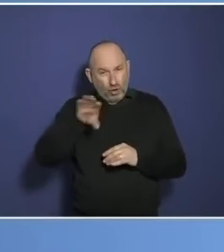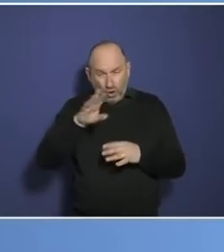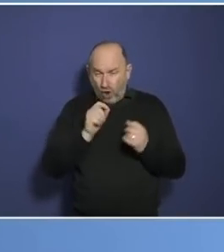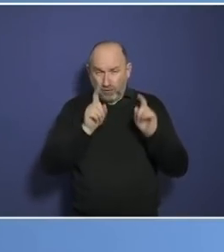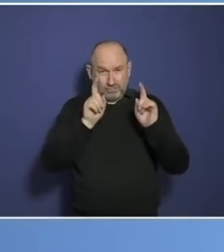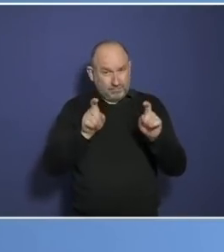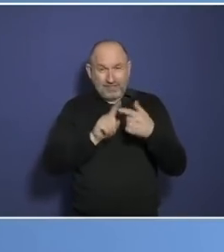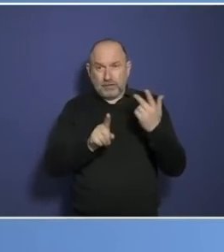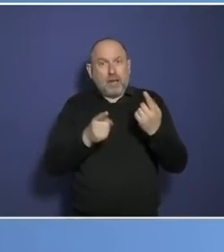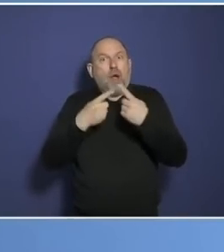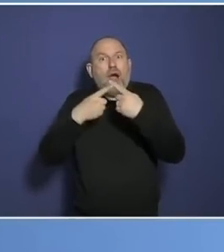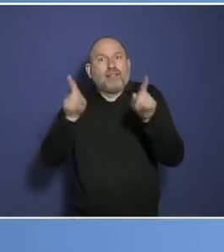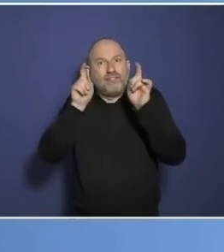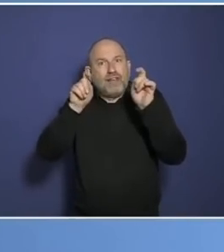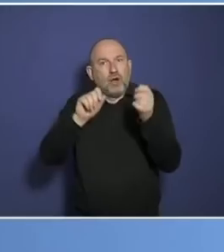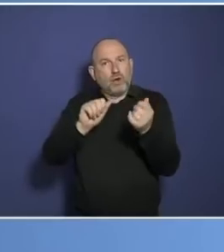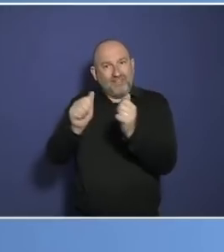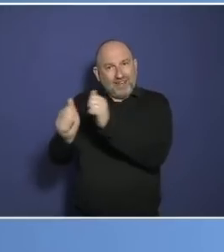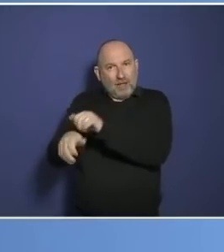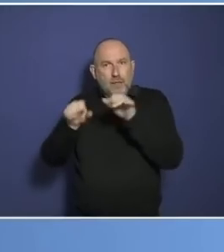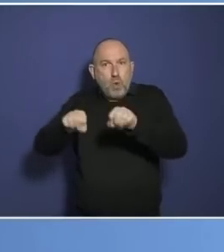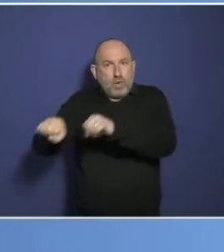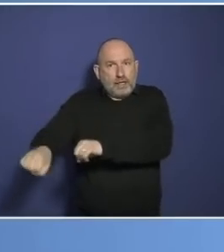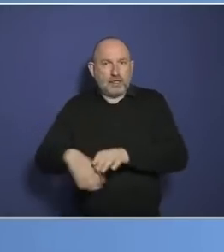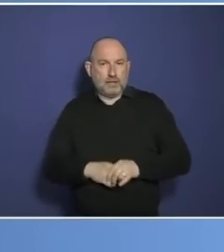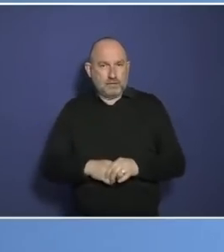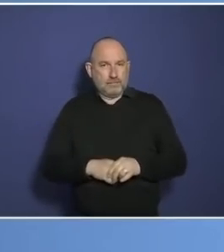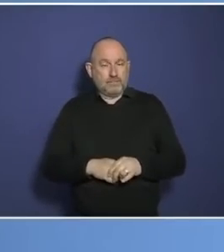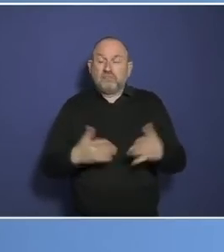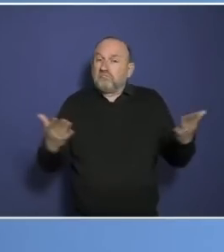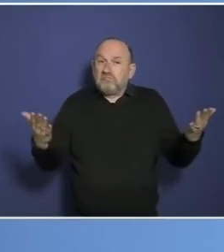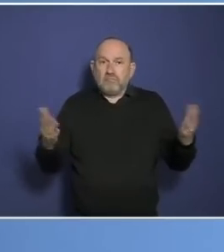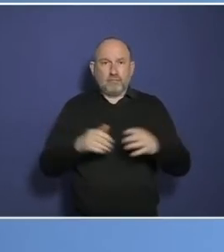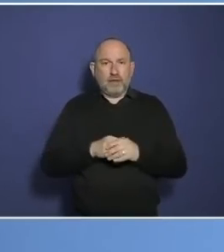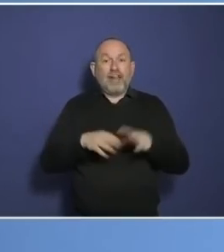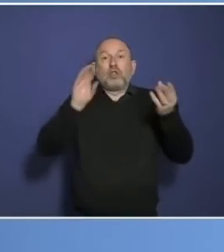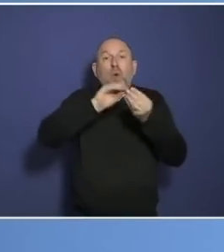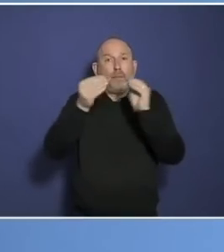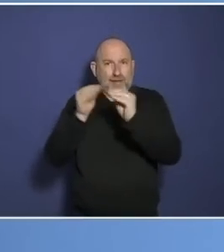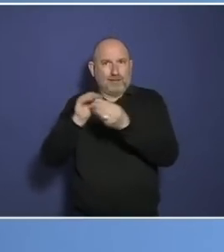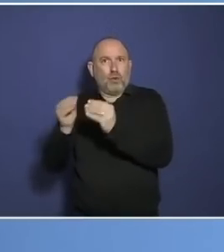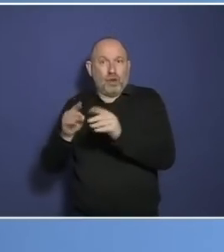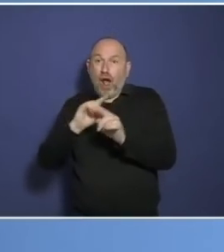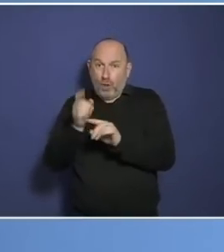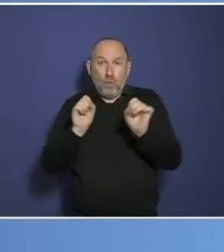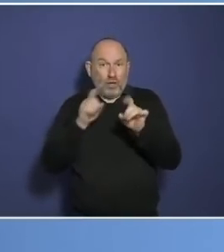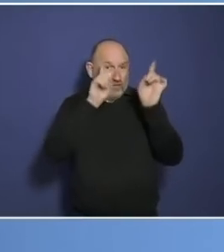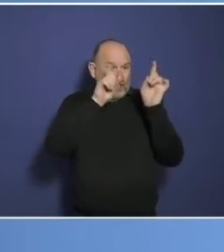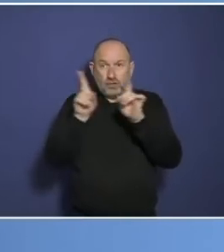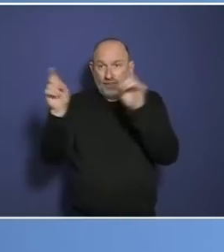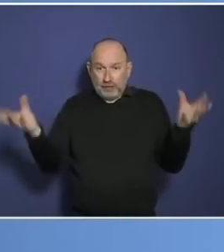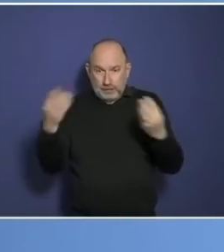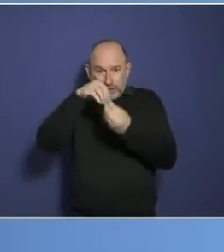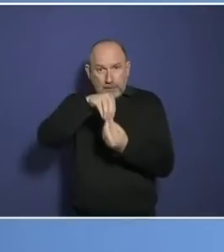sein, mit der wir ringen müssen. Das kann auch eine rekombinierte Variante sein. Ich erspare Ihnen jetzt die